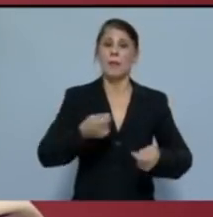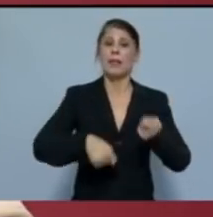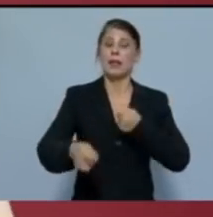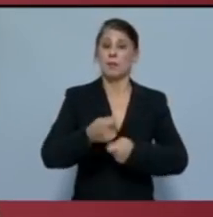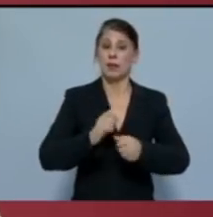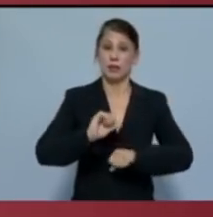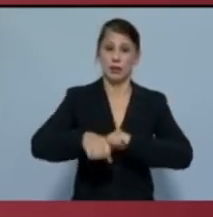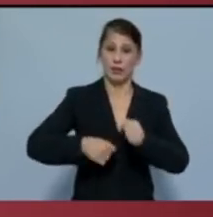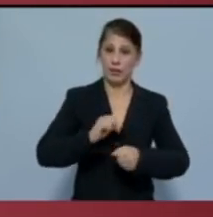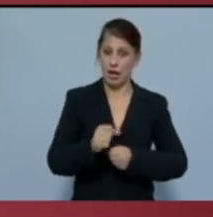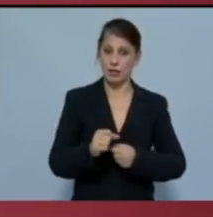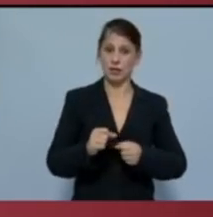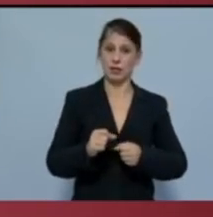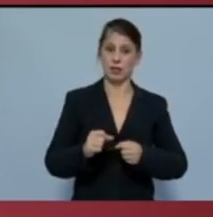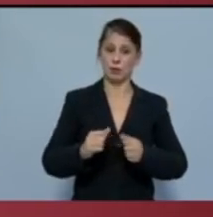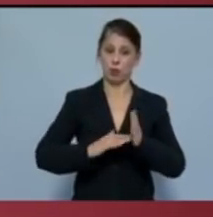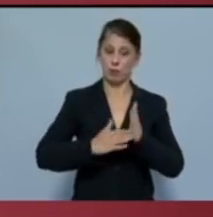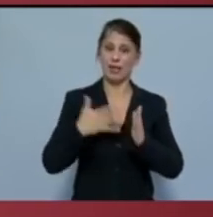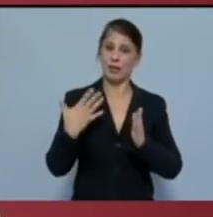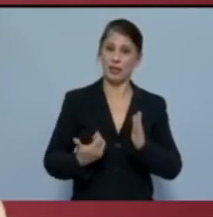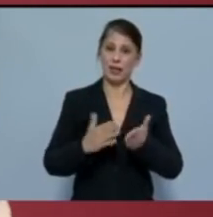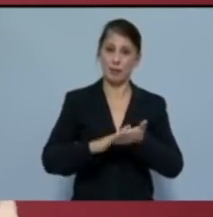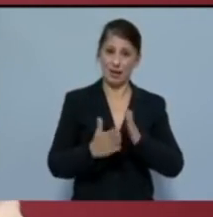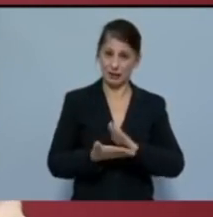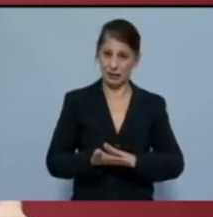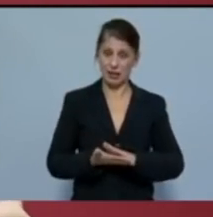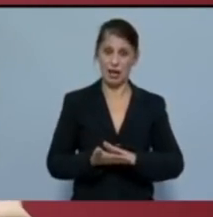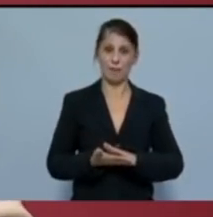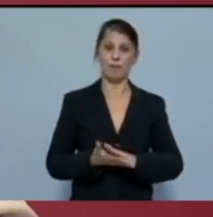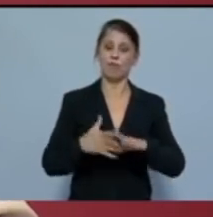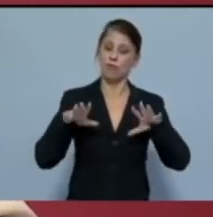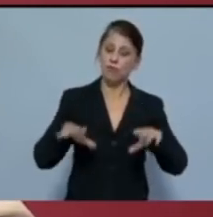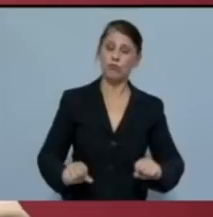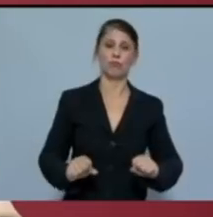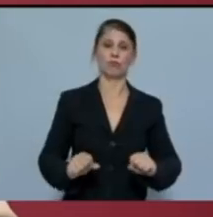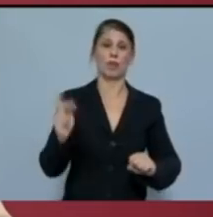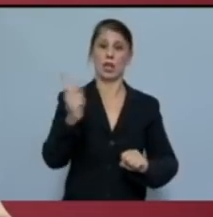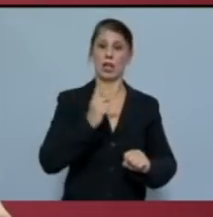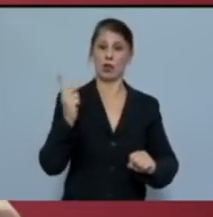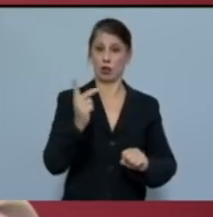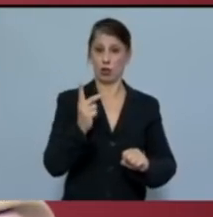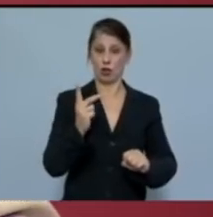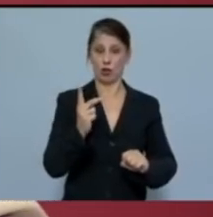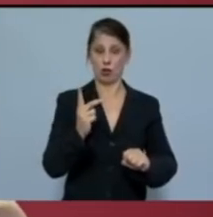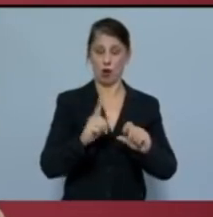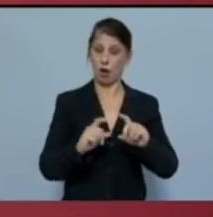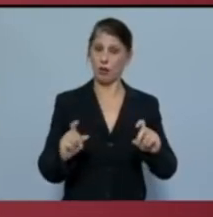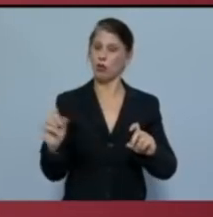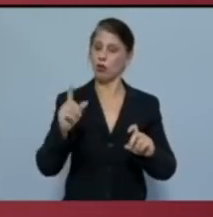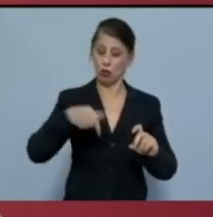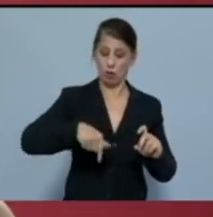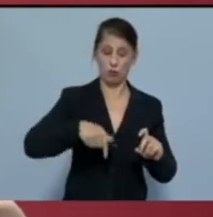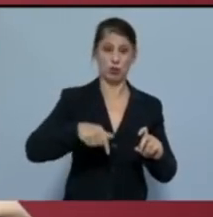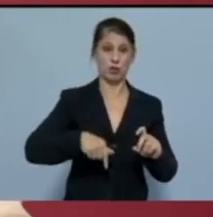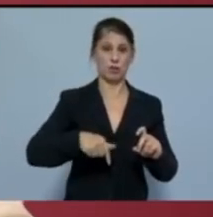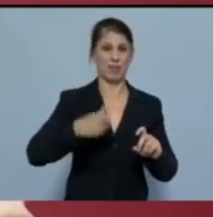δράση που οι υπηρεσίες του θα αποτελούν στην πράξη κατοχυρωμένο κοινωνικό αγαθό και όχι, όπως σήμερα,